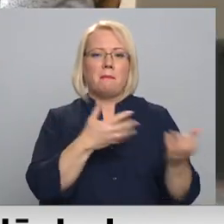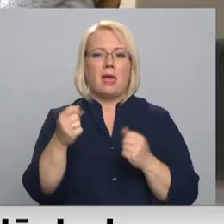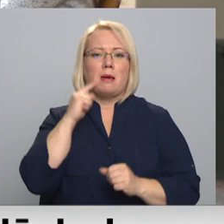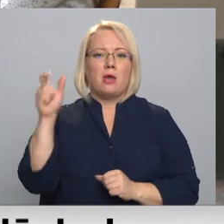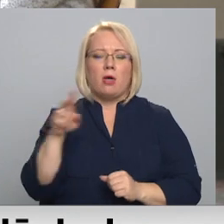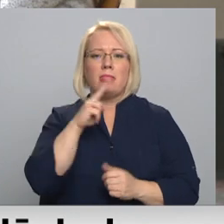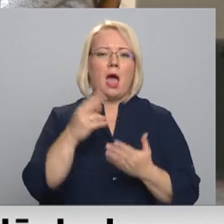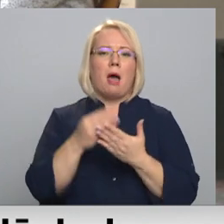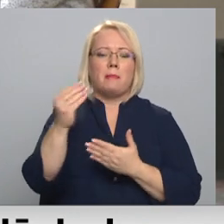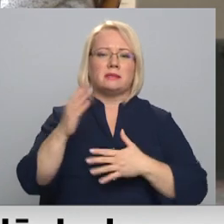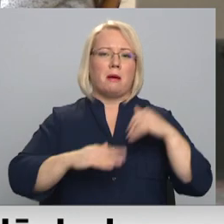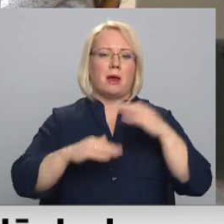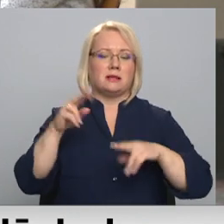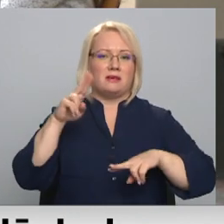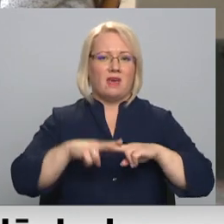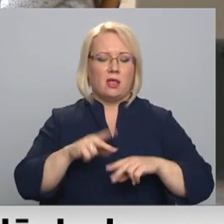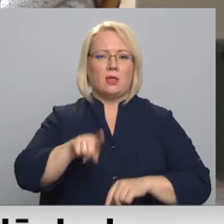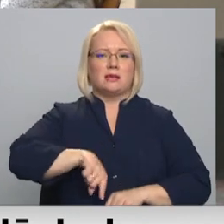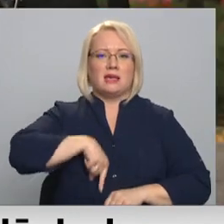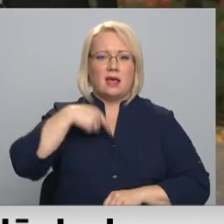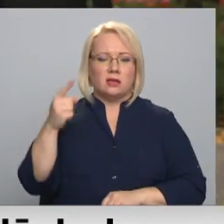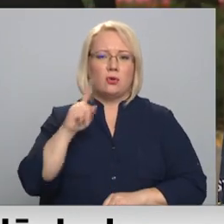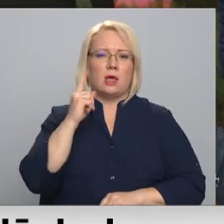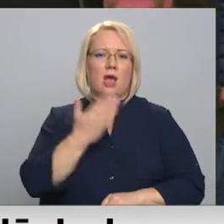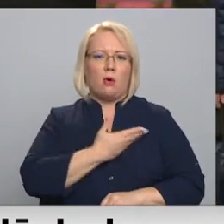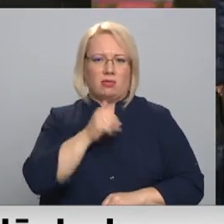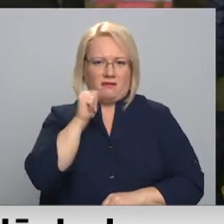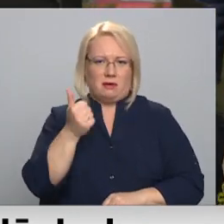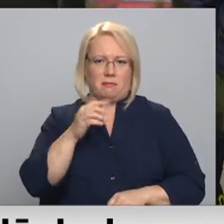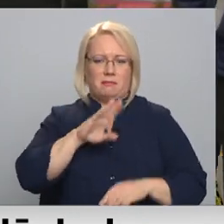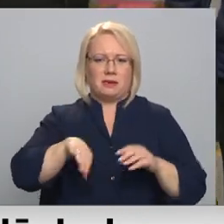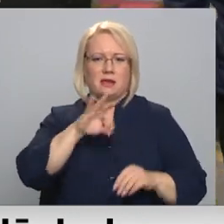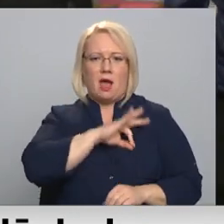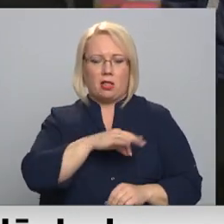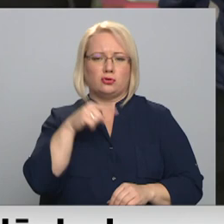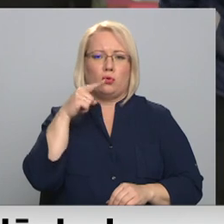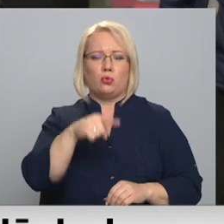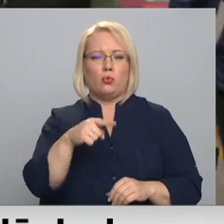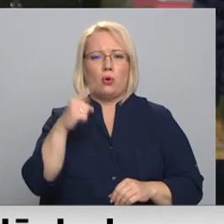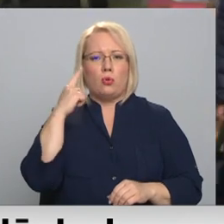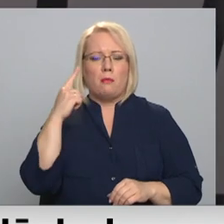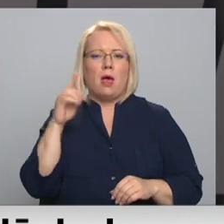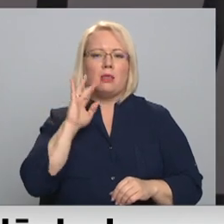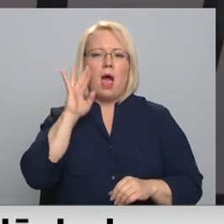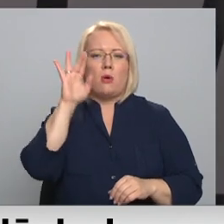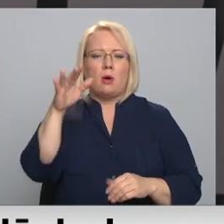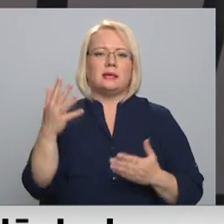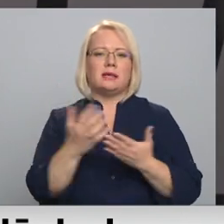Bieži vien tās ieilgst un kaut gan jaunietim grūti izdzīvot bez algas, praksa tiek turpināta nākotnes ieguvumu vārdā.